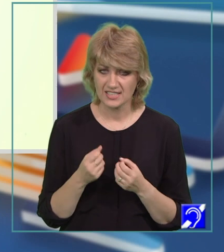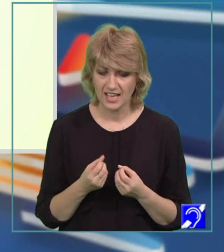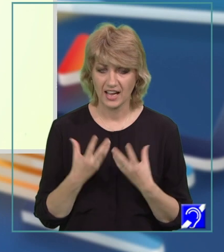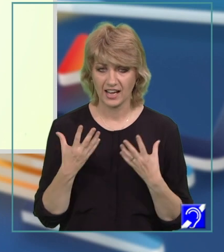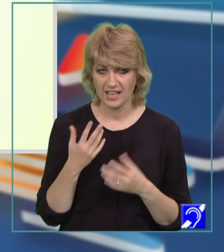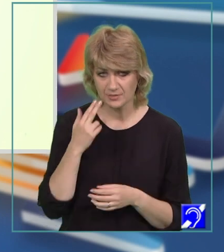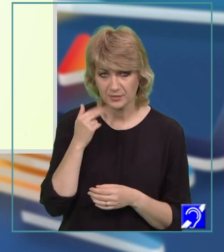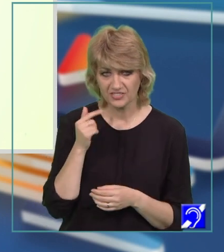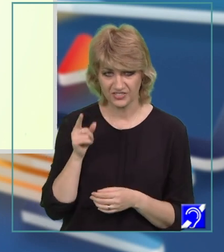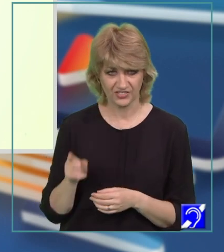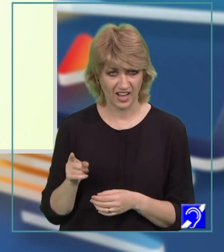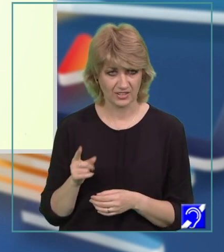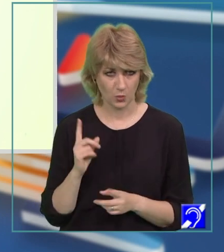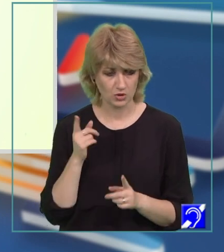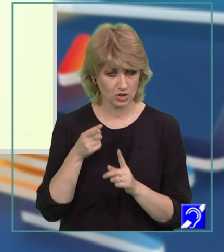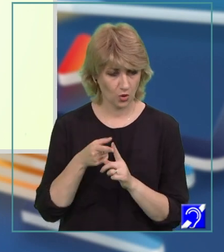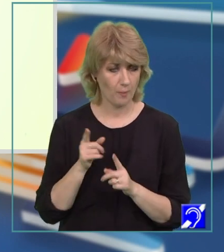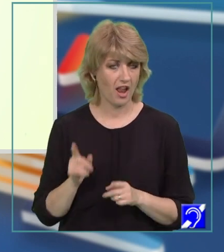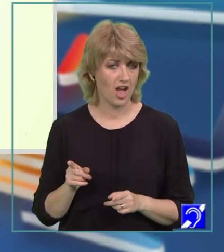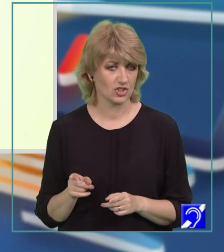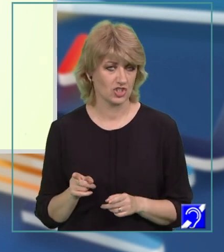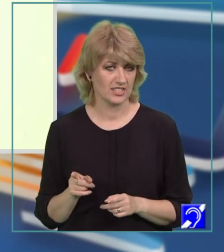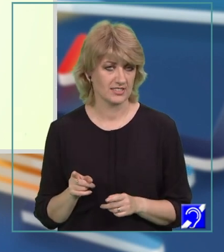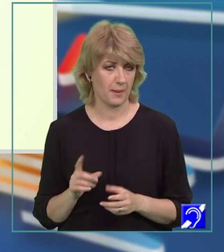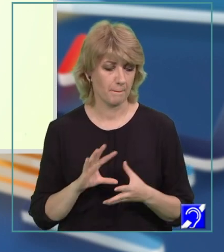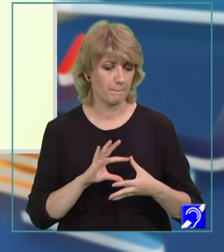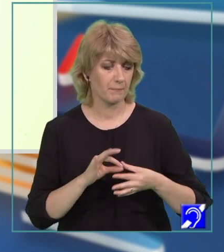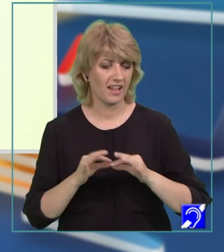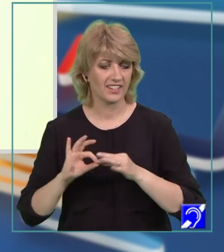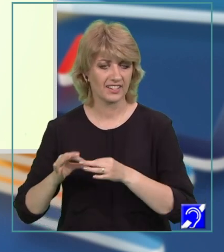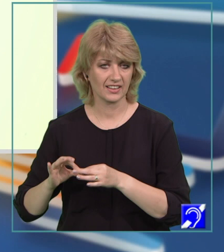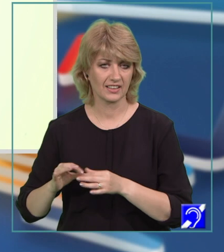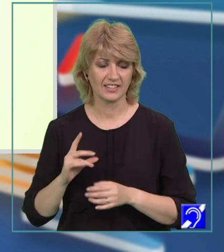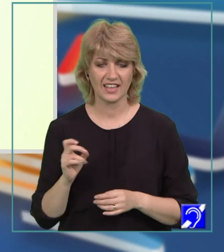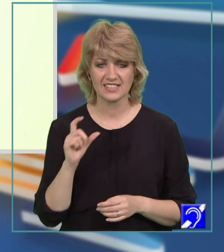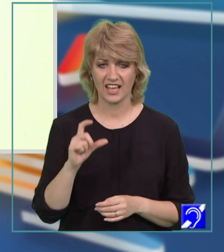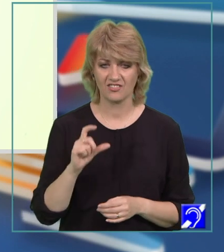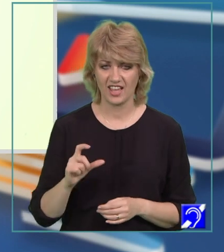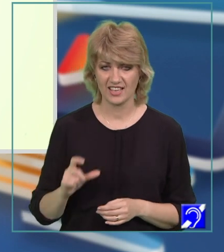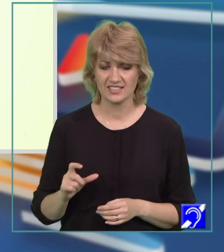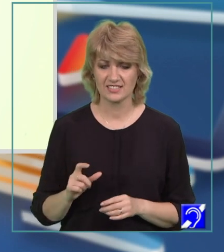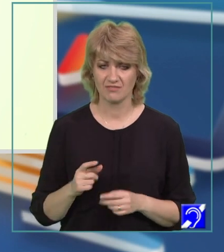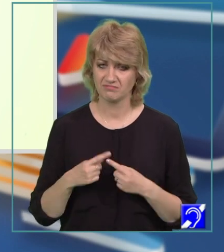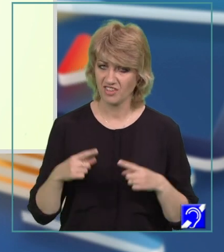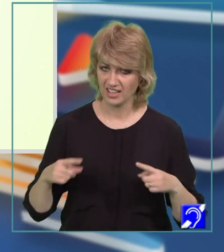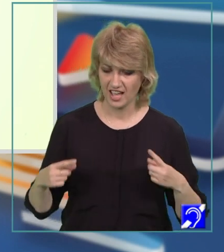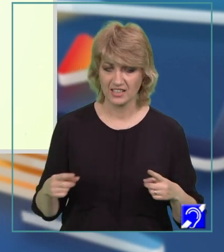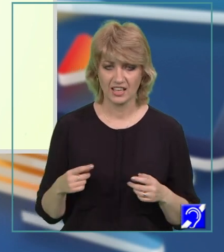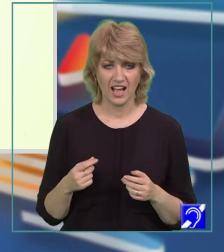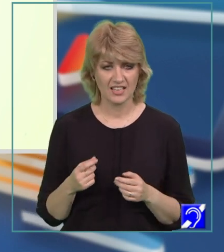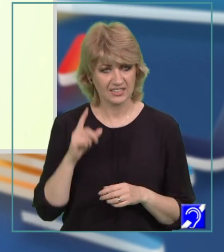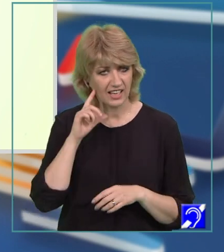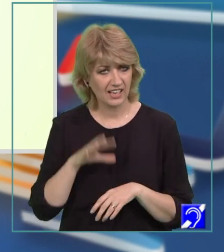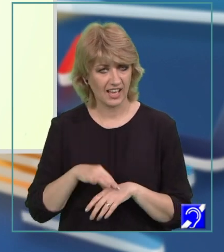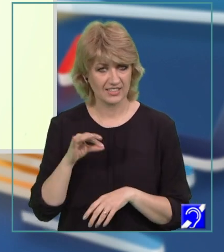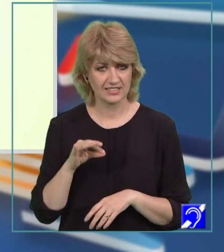Antonia, deci este un scop al acestei împletiri de secvențe variate, pentru a crea prin